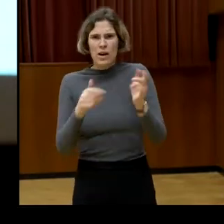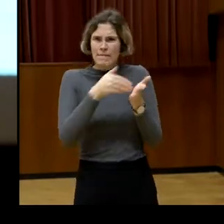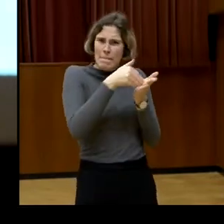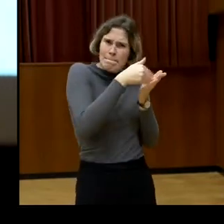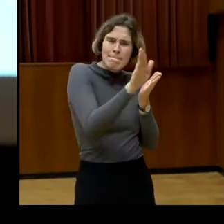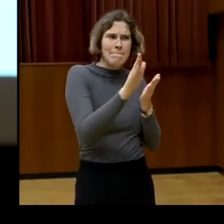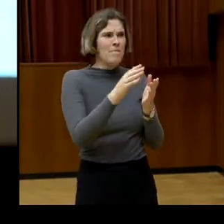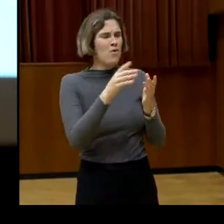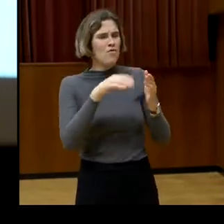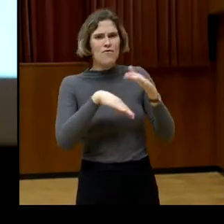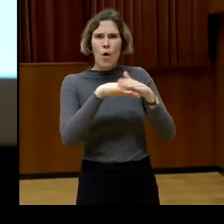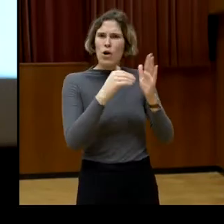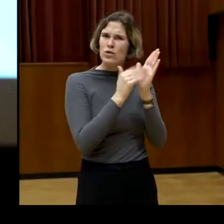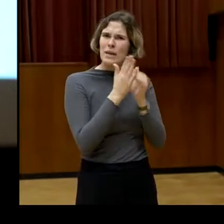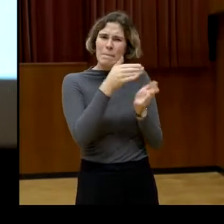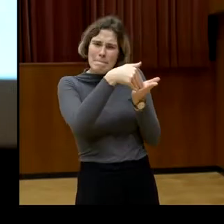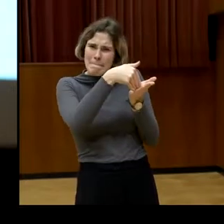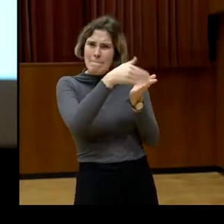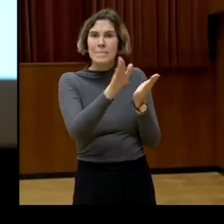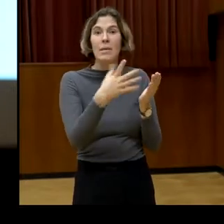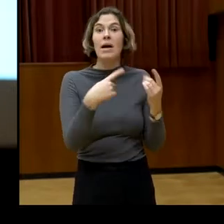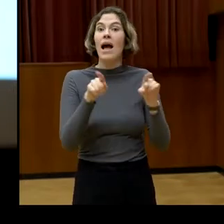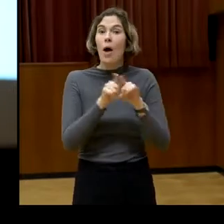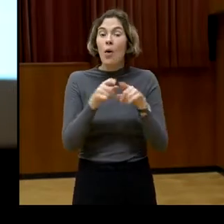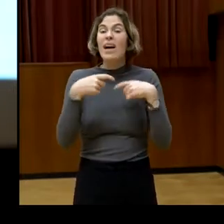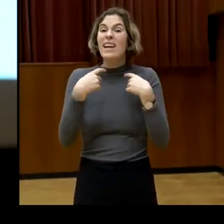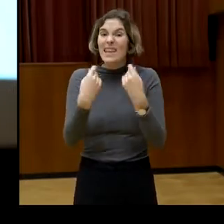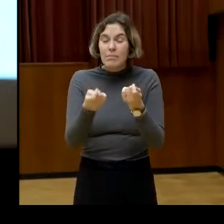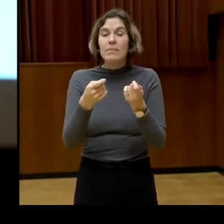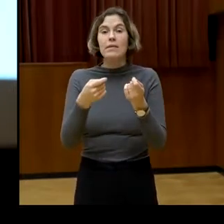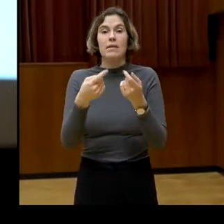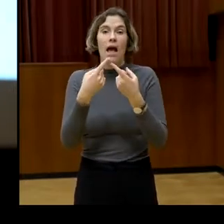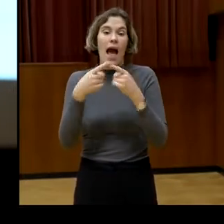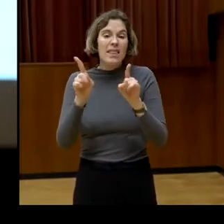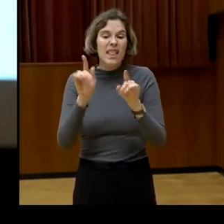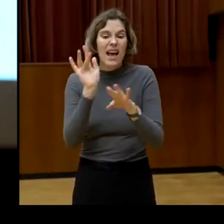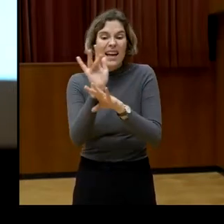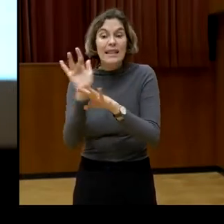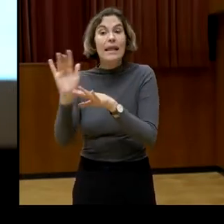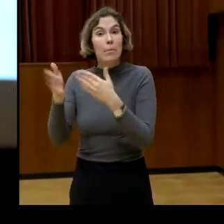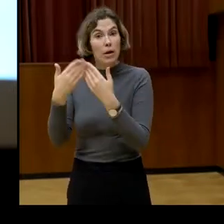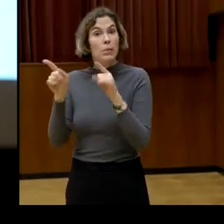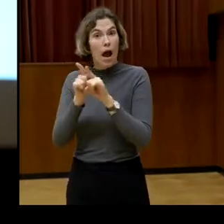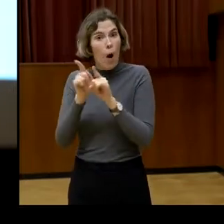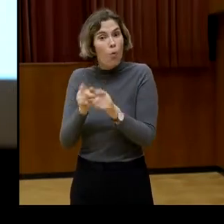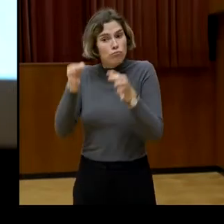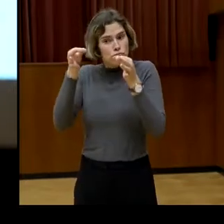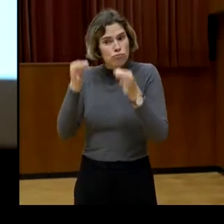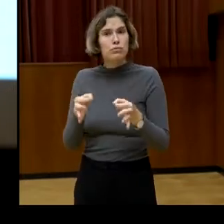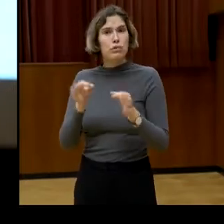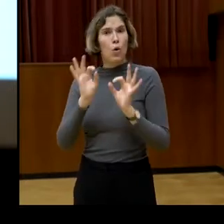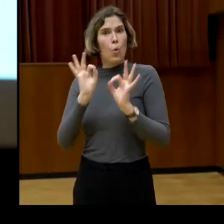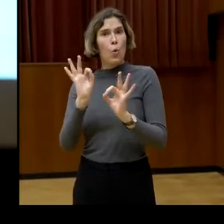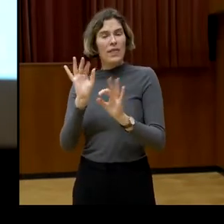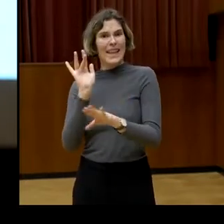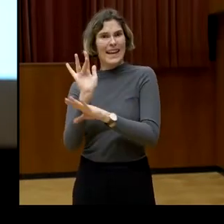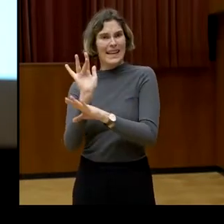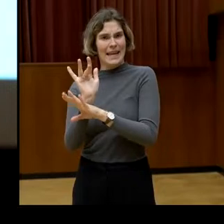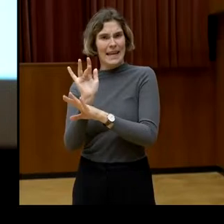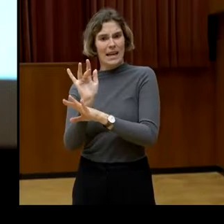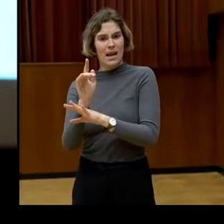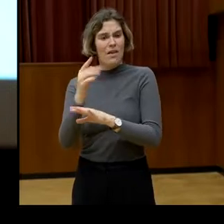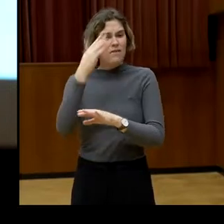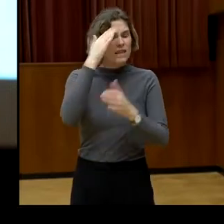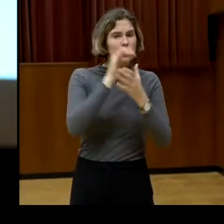viel mehr Potenzial für Kritik, auch an Wissenschaft, auch legitime Kritik an Wissenschaft und legitime Kritik an Demokratie, die auch